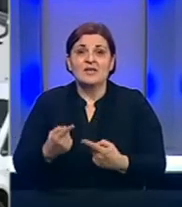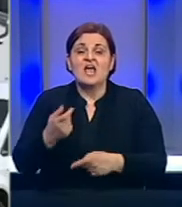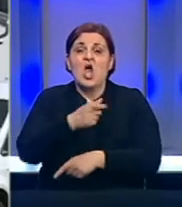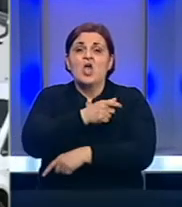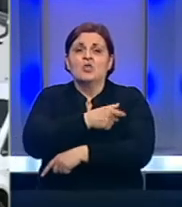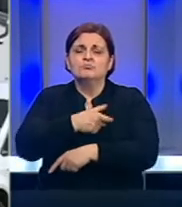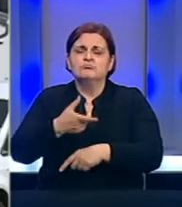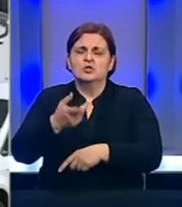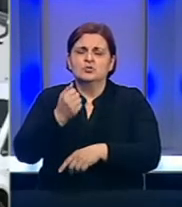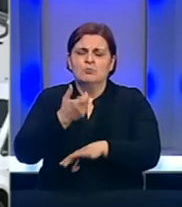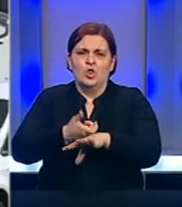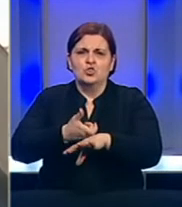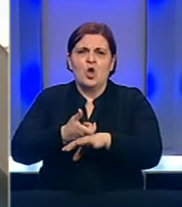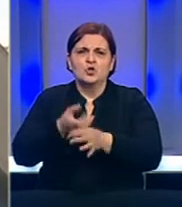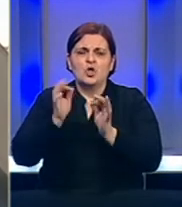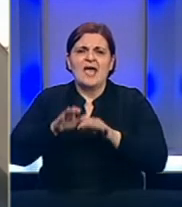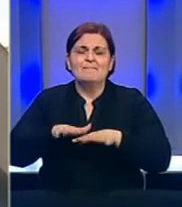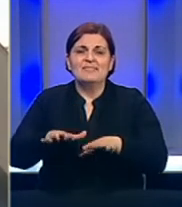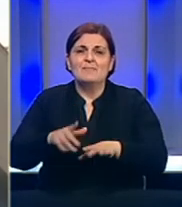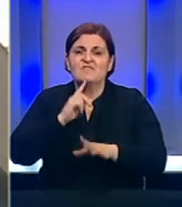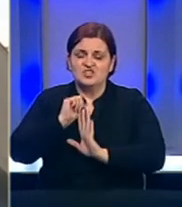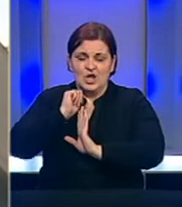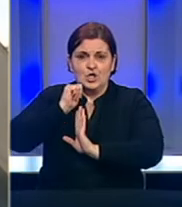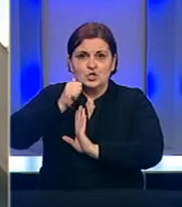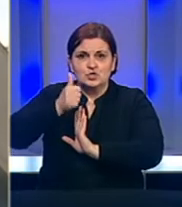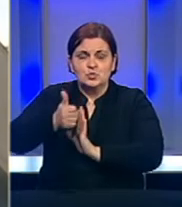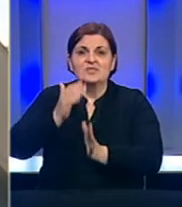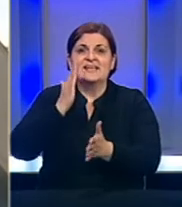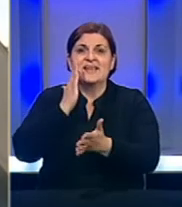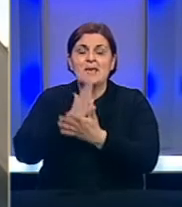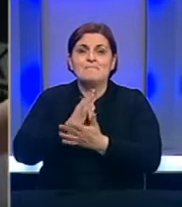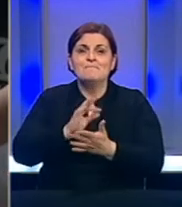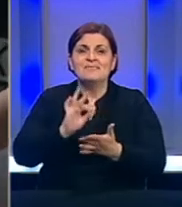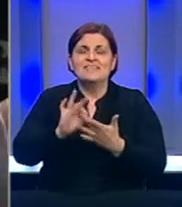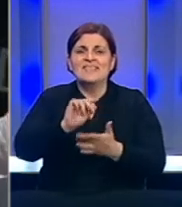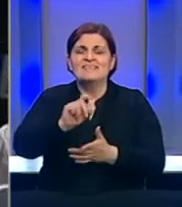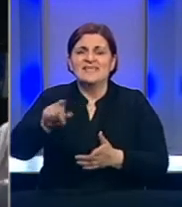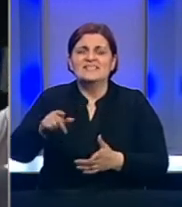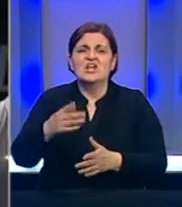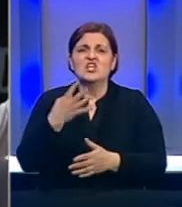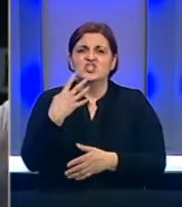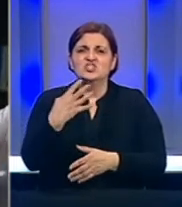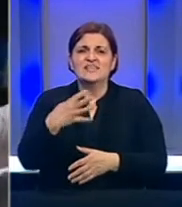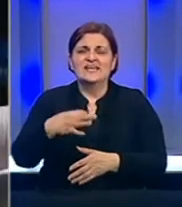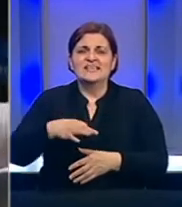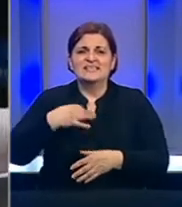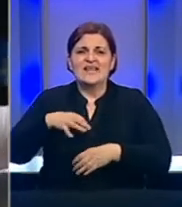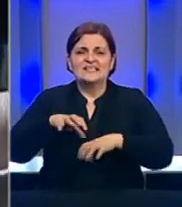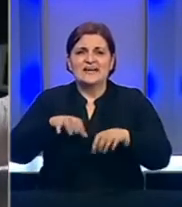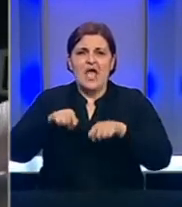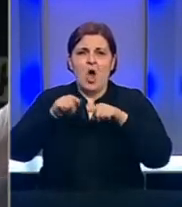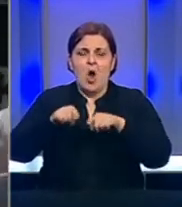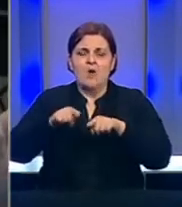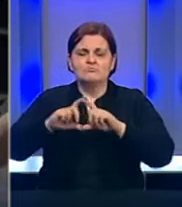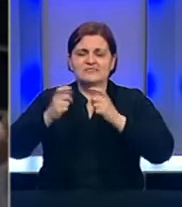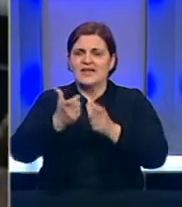epidemiologa, Nisa Bajramović, je kazala da će već sutra biti testirano 40 zdravstvenih radnika ovog